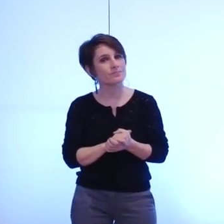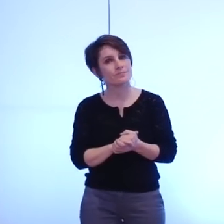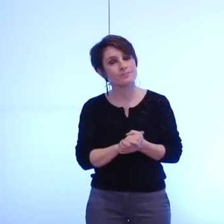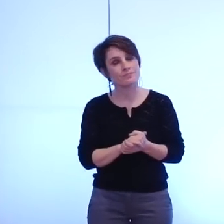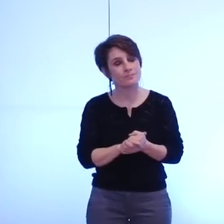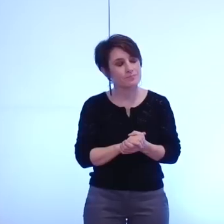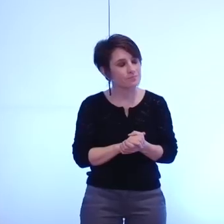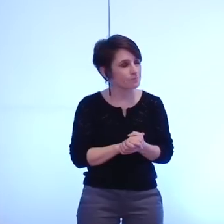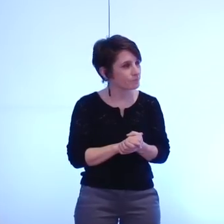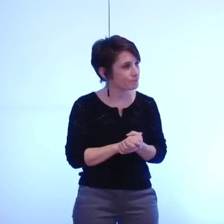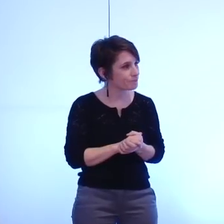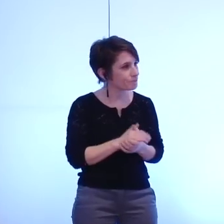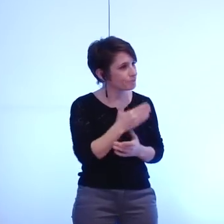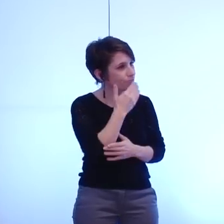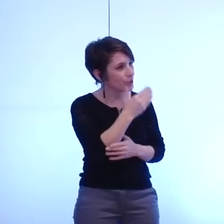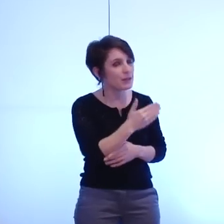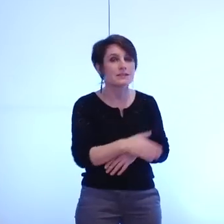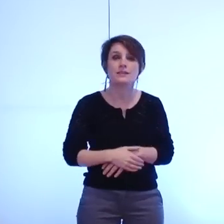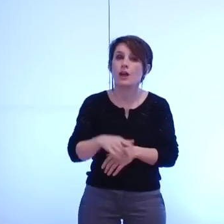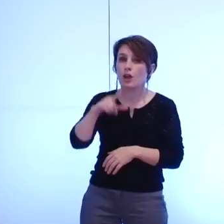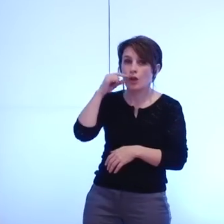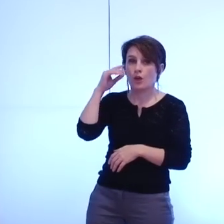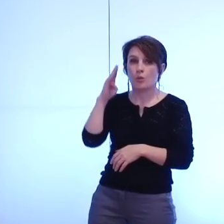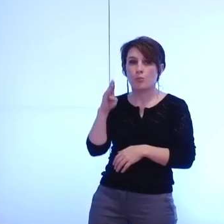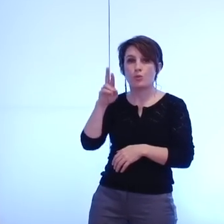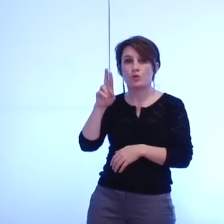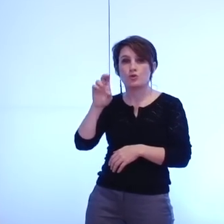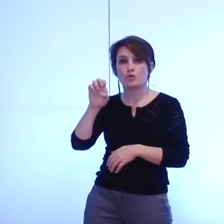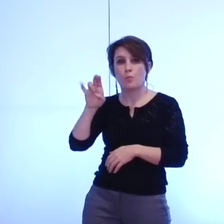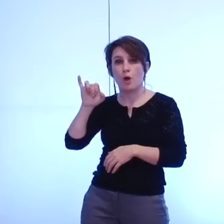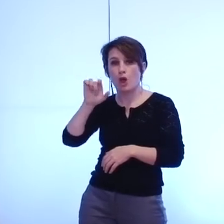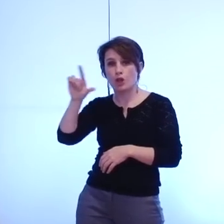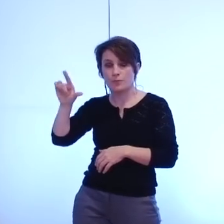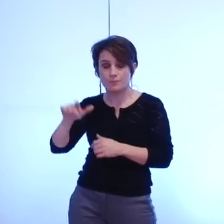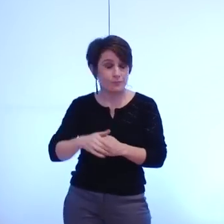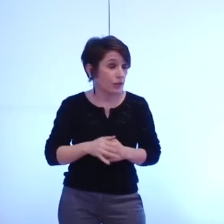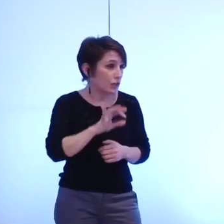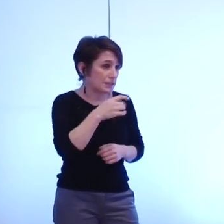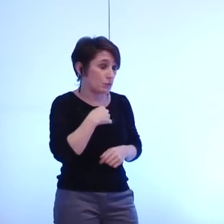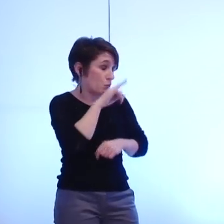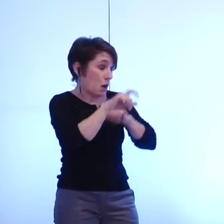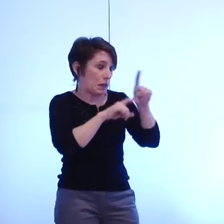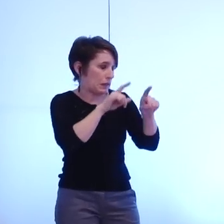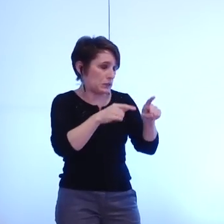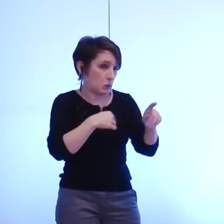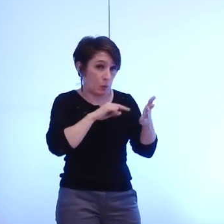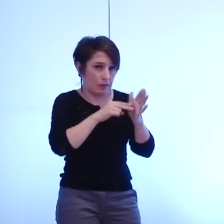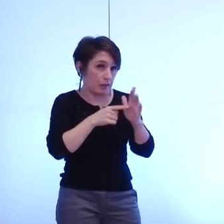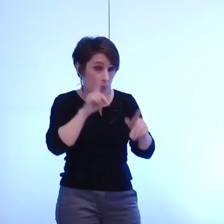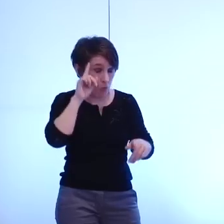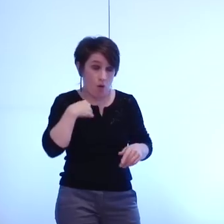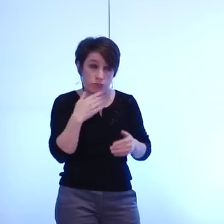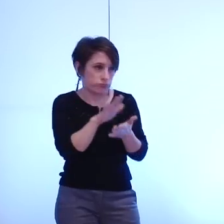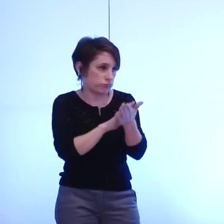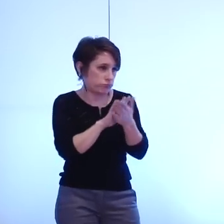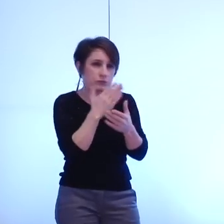merci monsieur breuil oui encore une petite question encore un peu technique excusez mon ignorance de ces dossiers simplement dans le